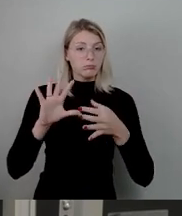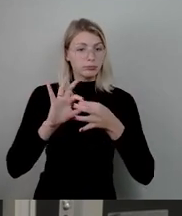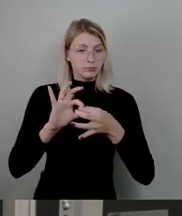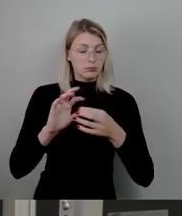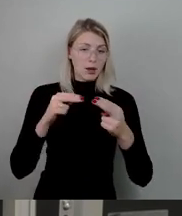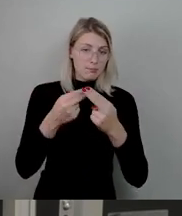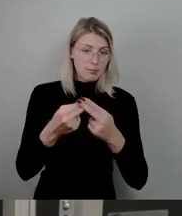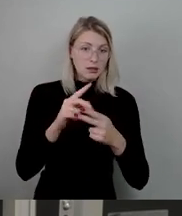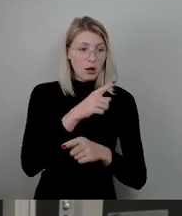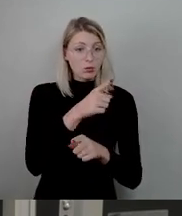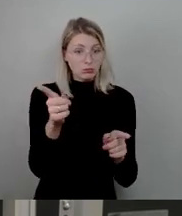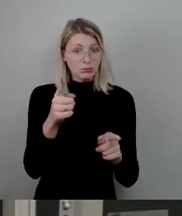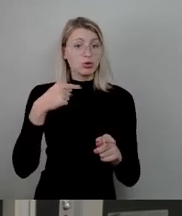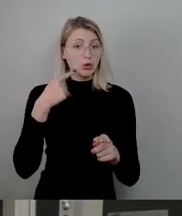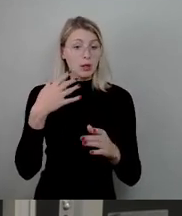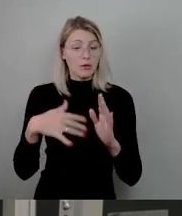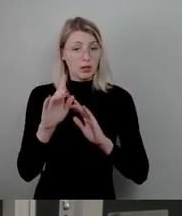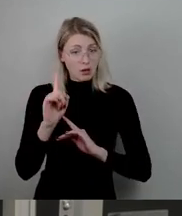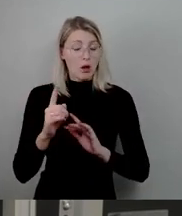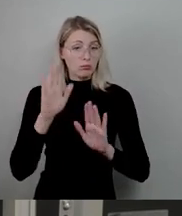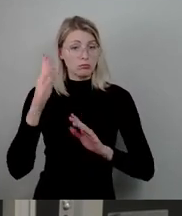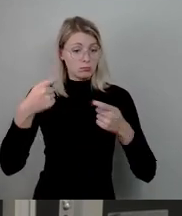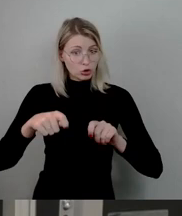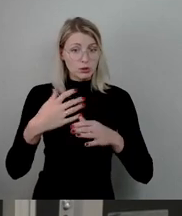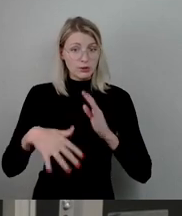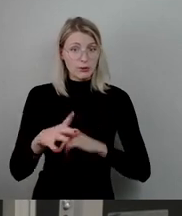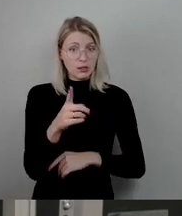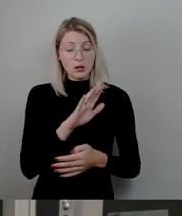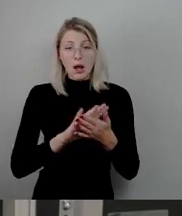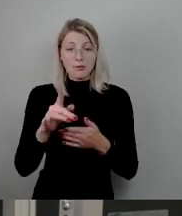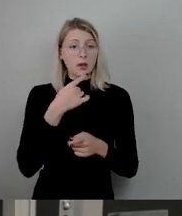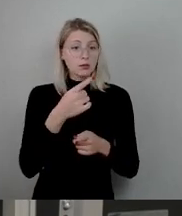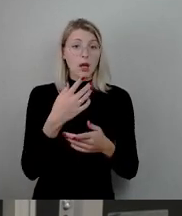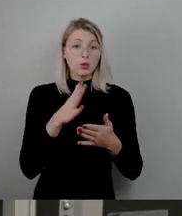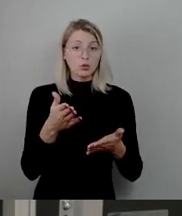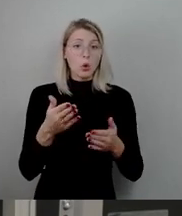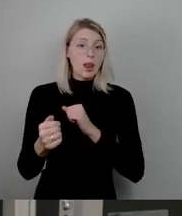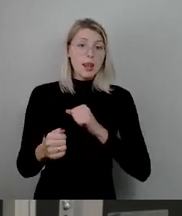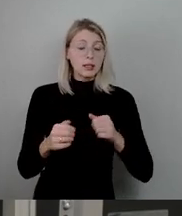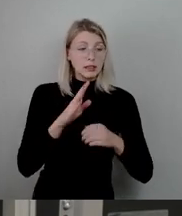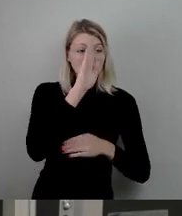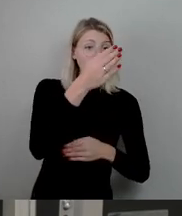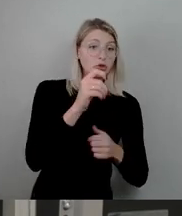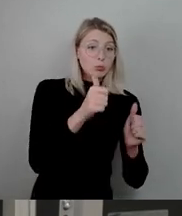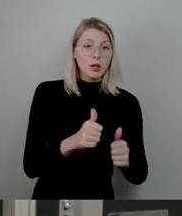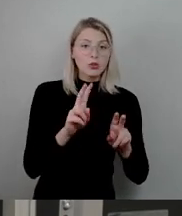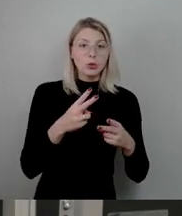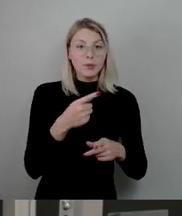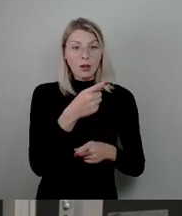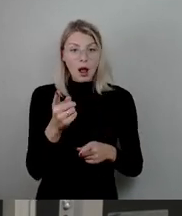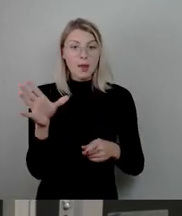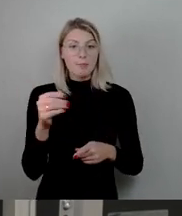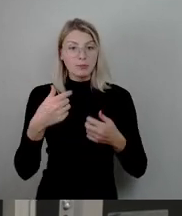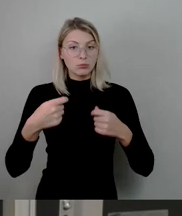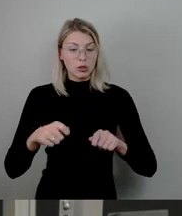Stadtrat beschlossen. Dann können Sie jetzt nicht sagen, das ist irgendwie ein linkes Quatschmodell. Nein, Sie haben das mitbeschlossen, weil es eben ja